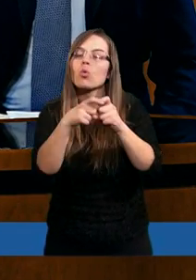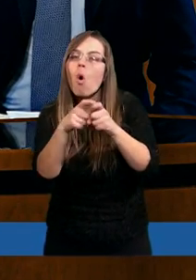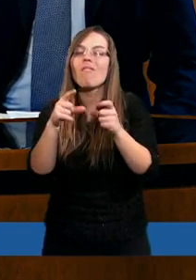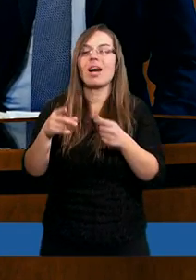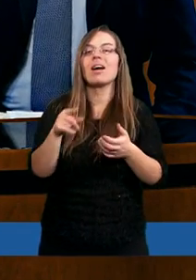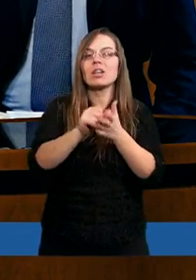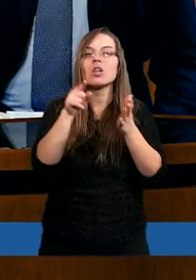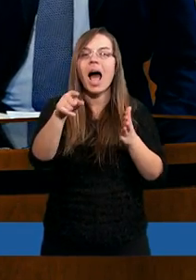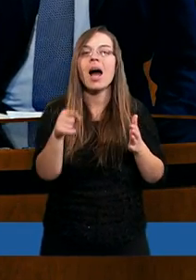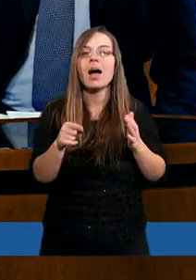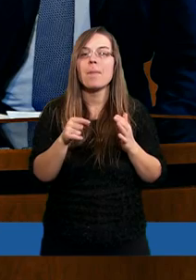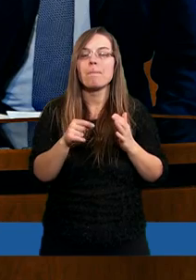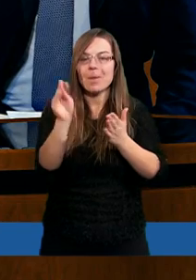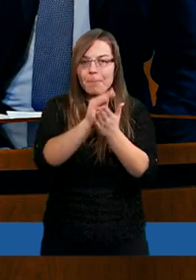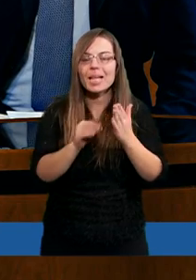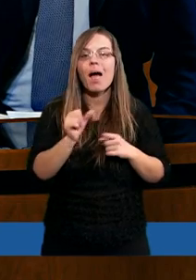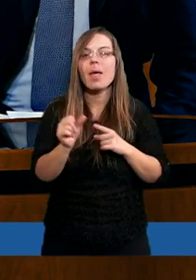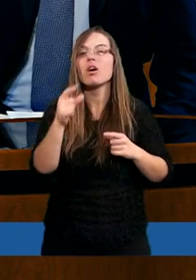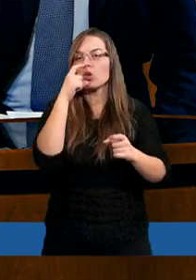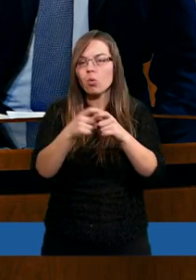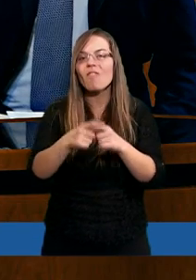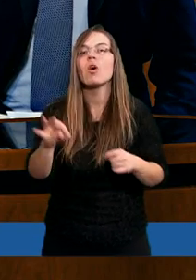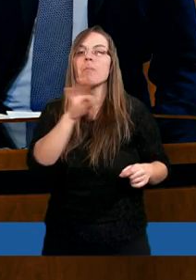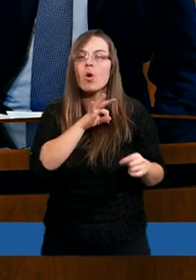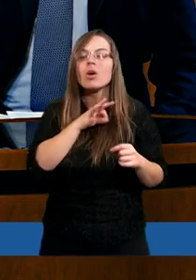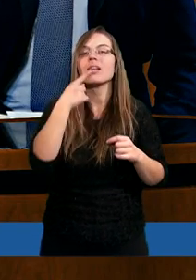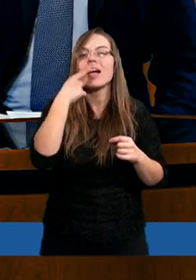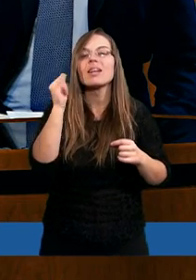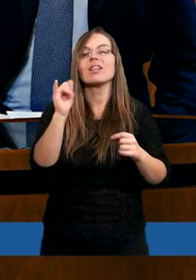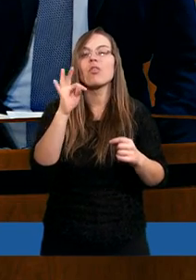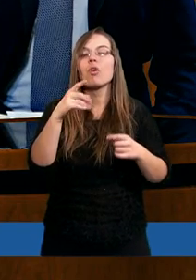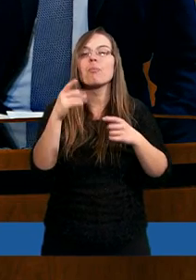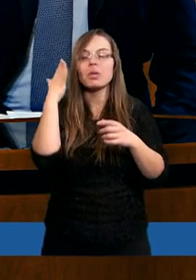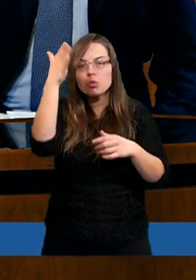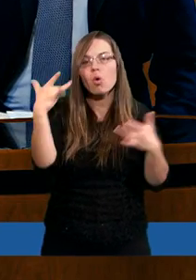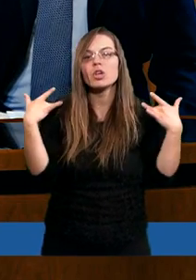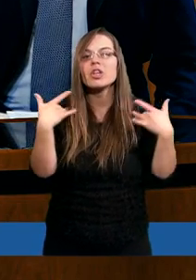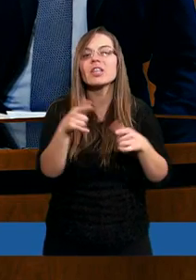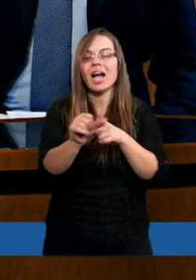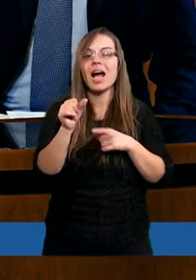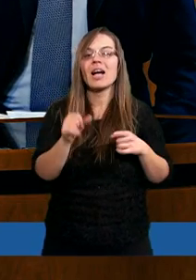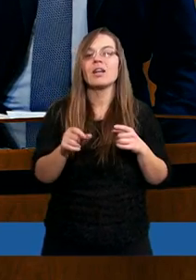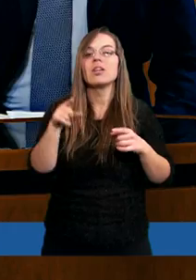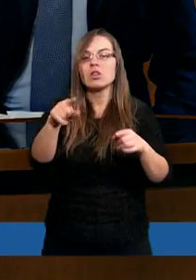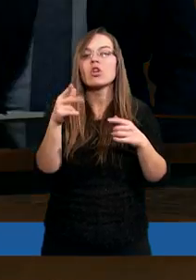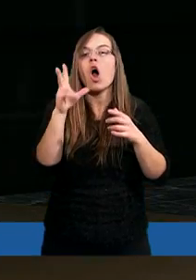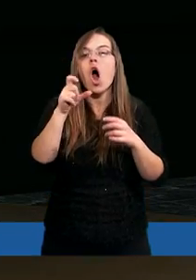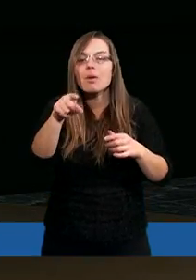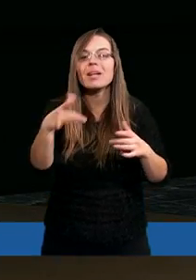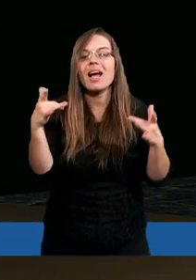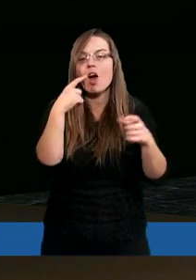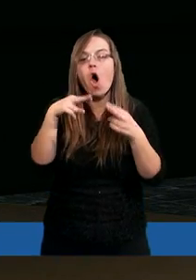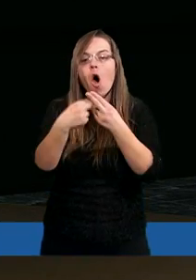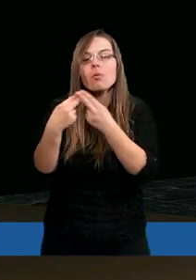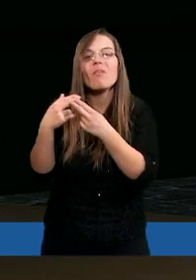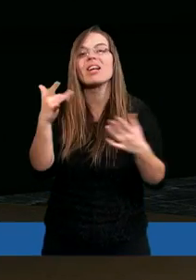słowa króla Dawida, który powiedział za nim Słowo moje jest na języku moim, Ty znasz już je całe. Więc choćby z tej